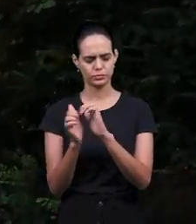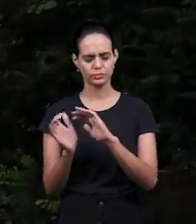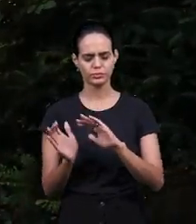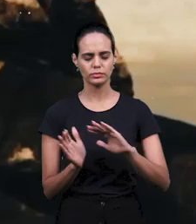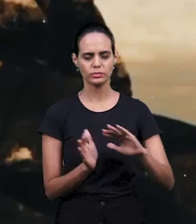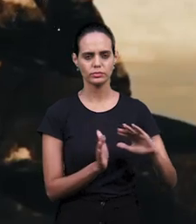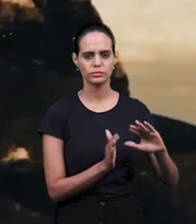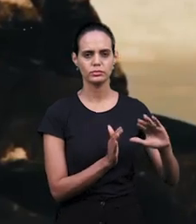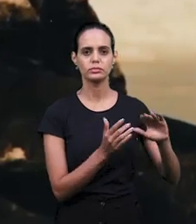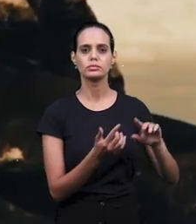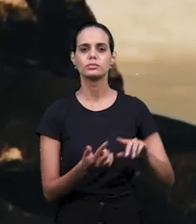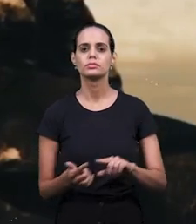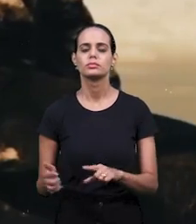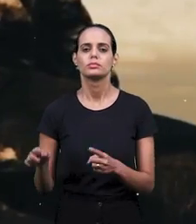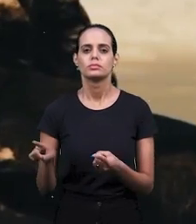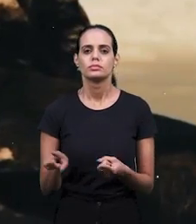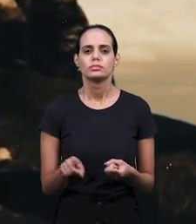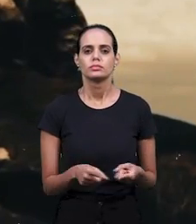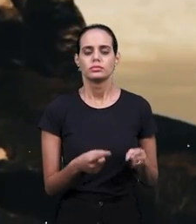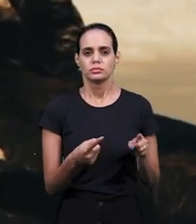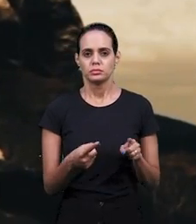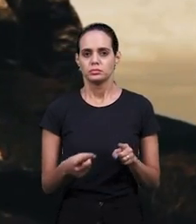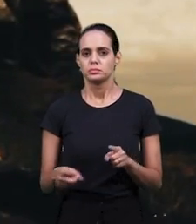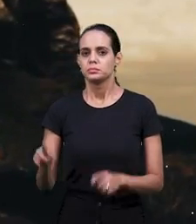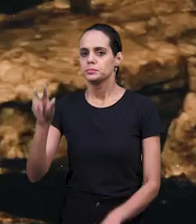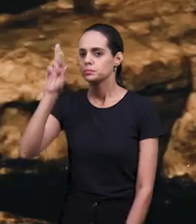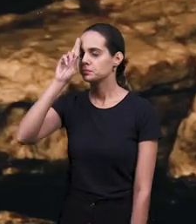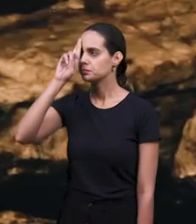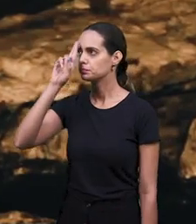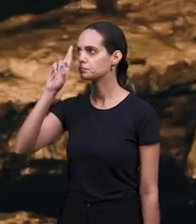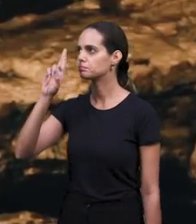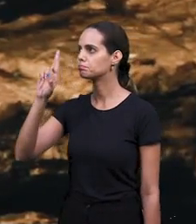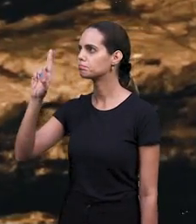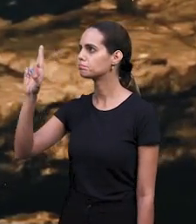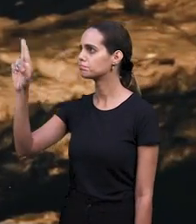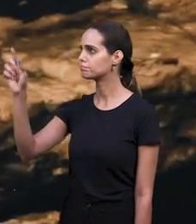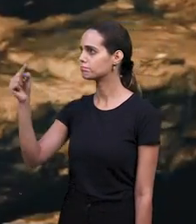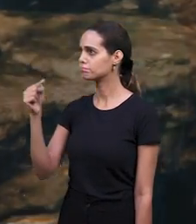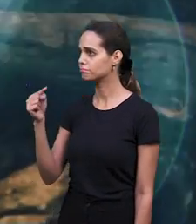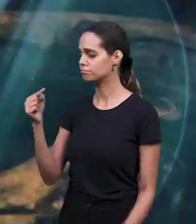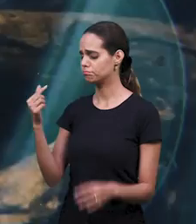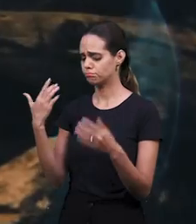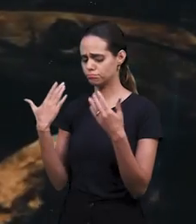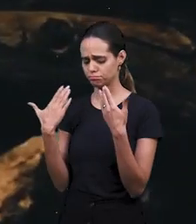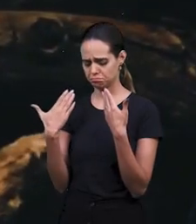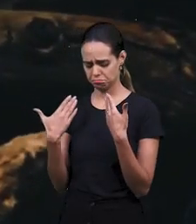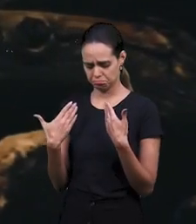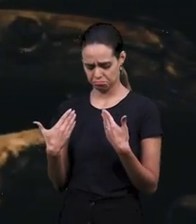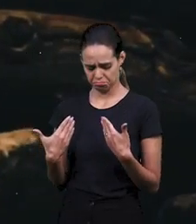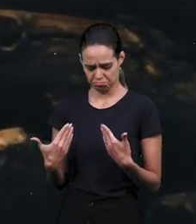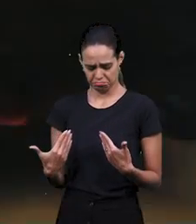Таким, какой я есть, вот пред тобой я, Господь.